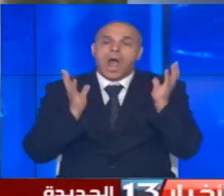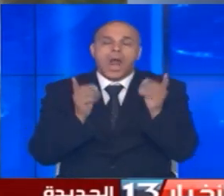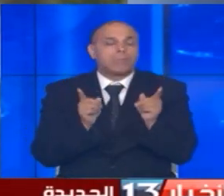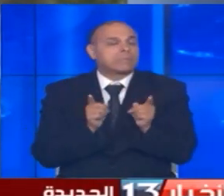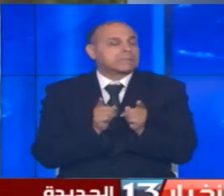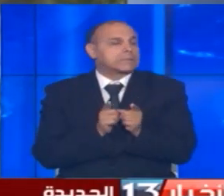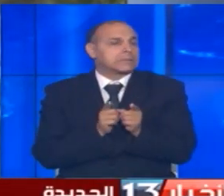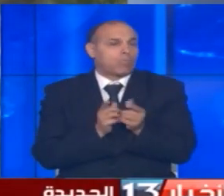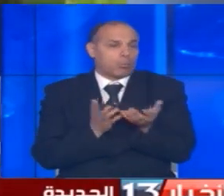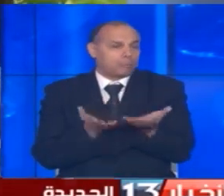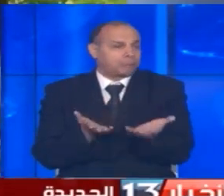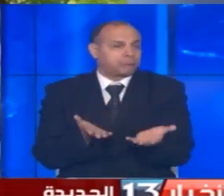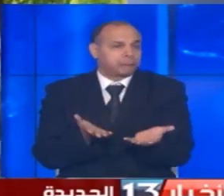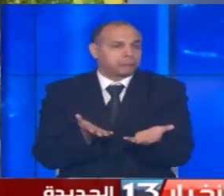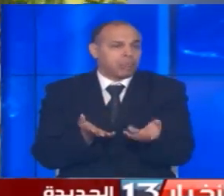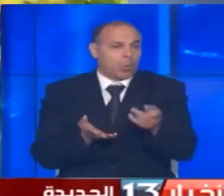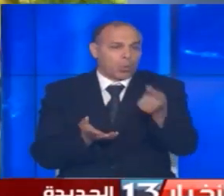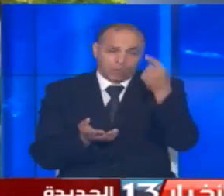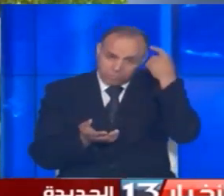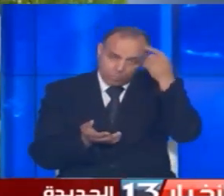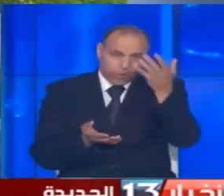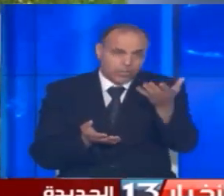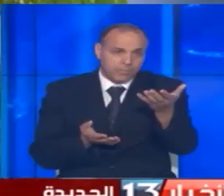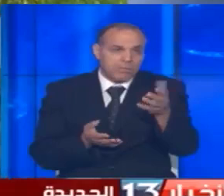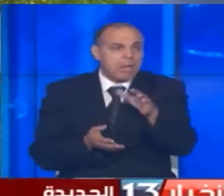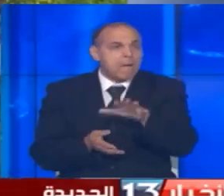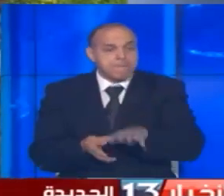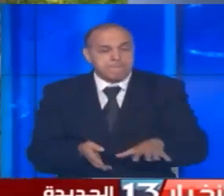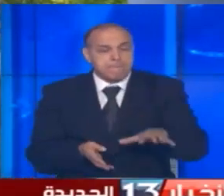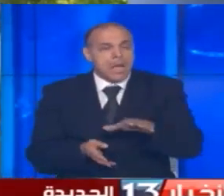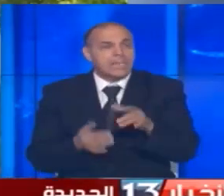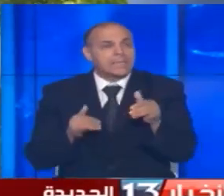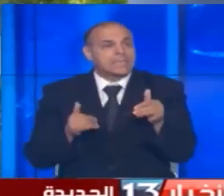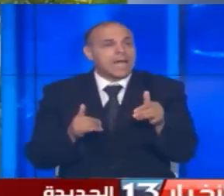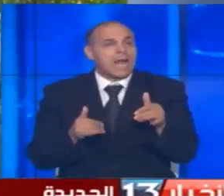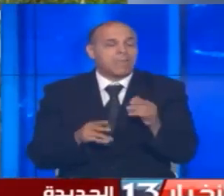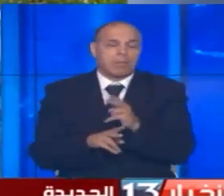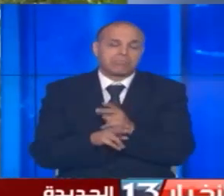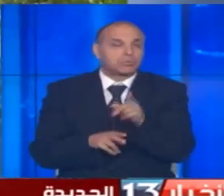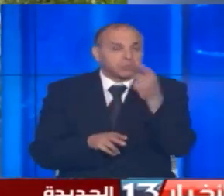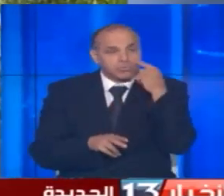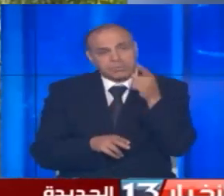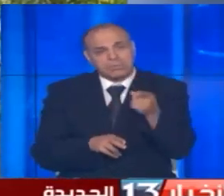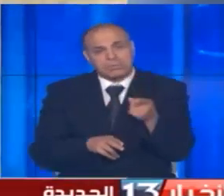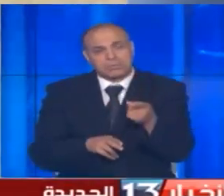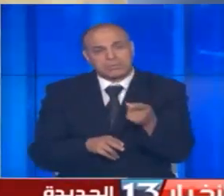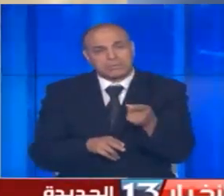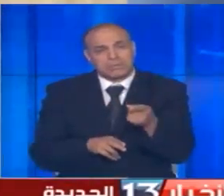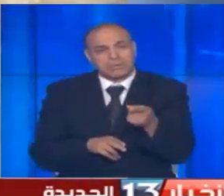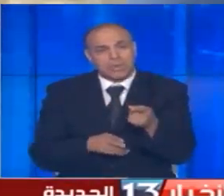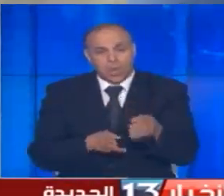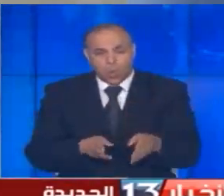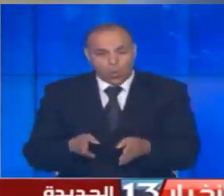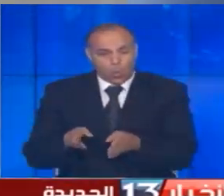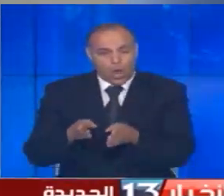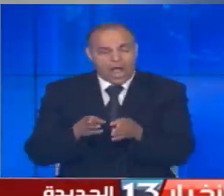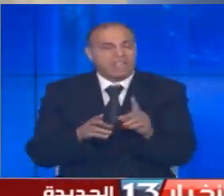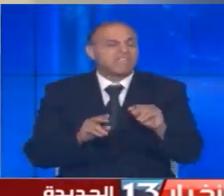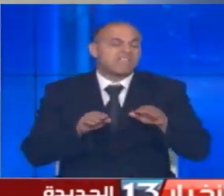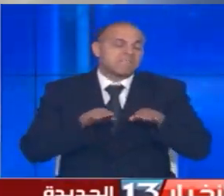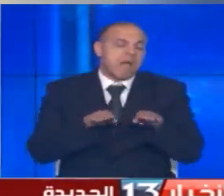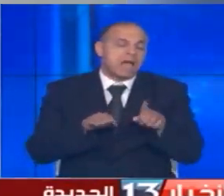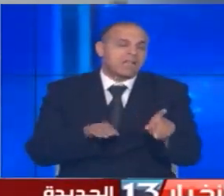تتعالى منه ذحكاتهم مكان اللقاء واللعب والإسمتع حتى أن الوادي أصبح بحراً